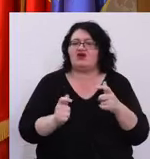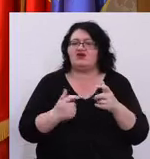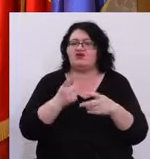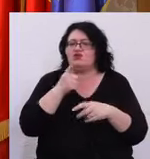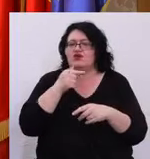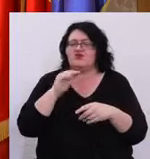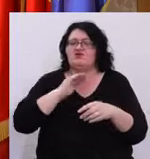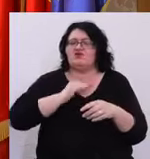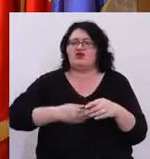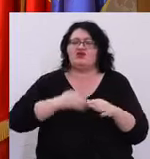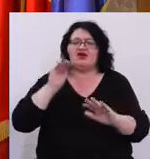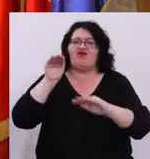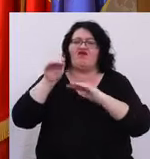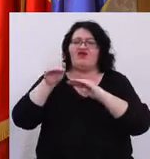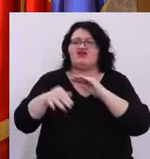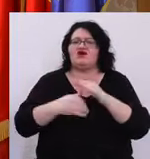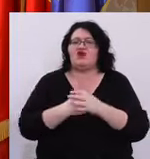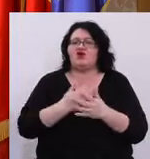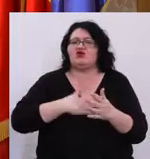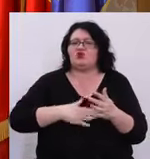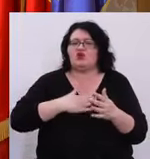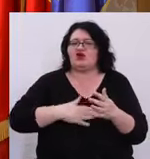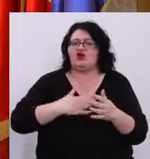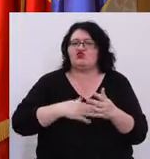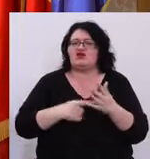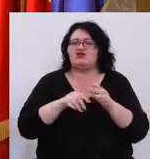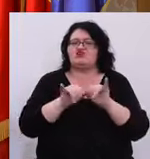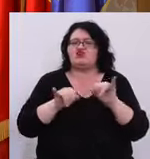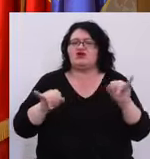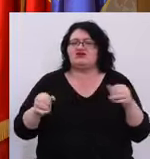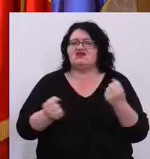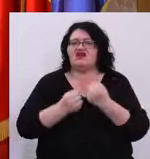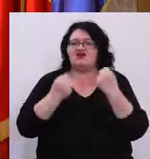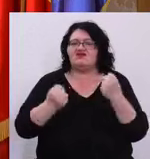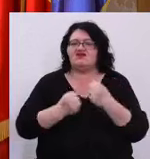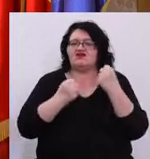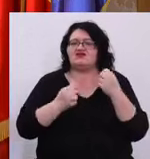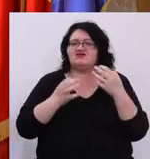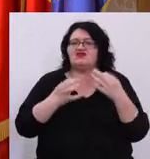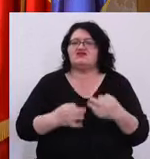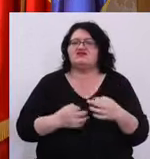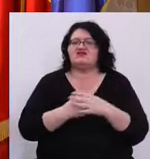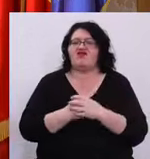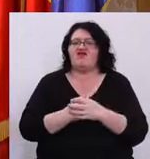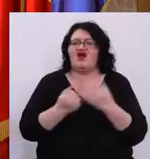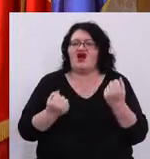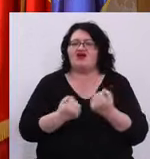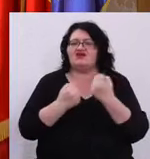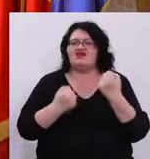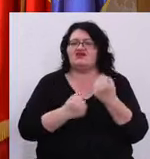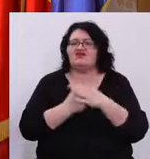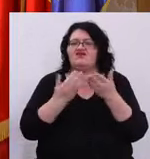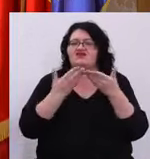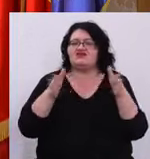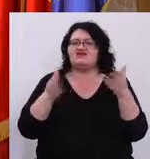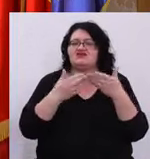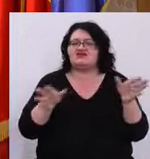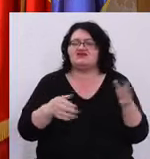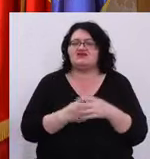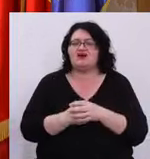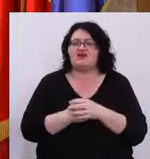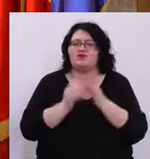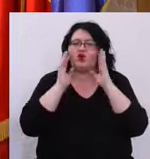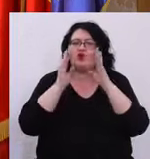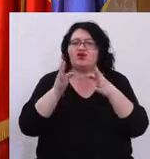primăria în viitor vrea să-și extinde activitățile Să fie mai activă, mai deschisă, mai